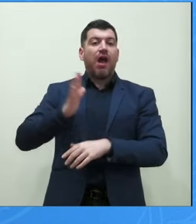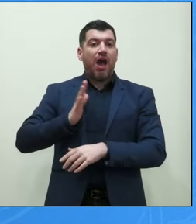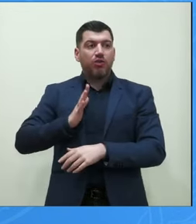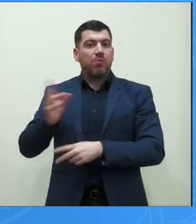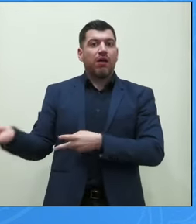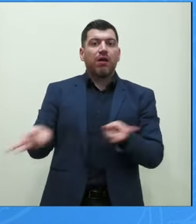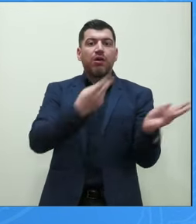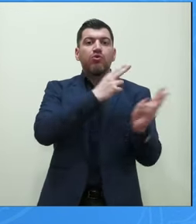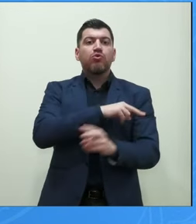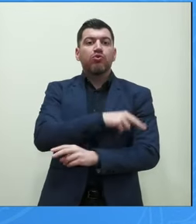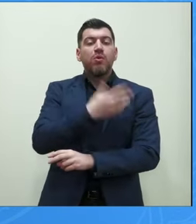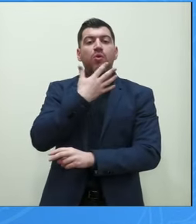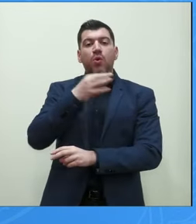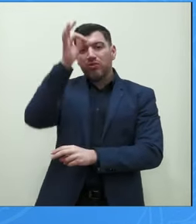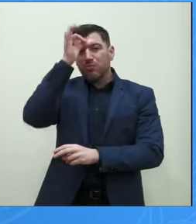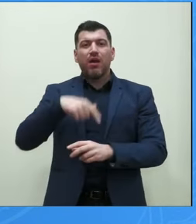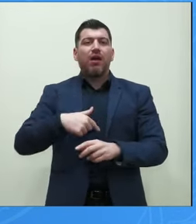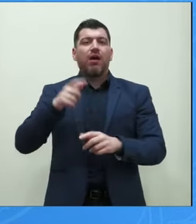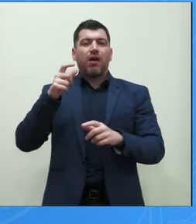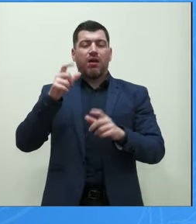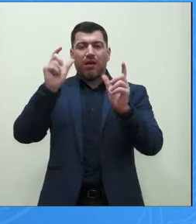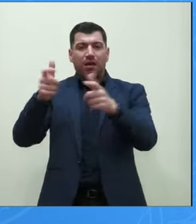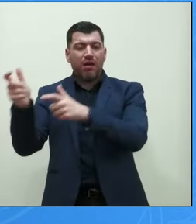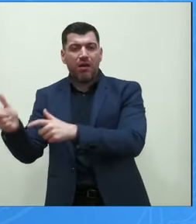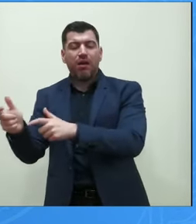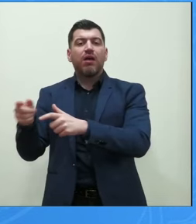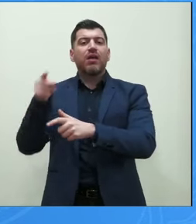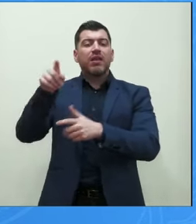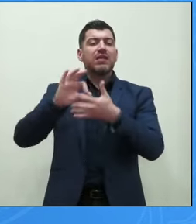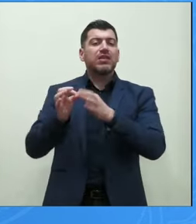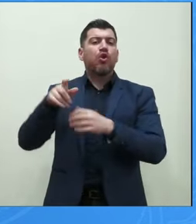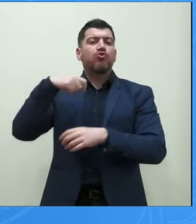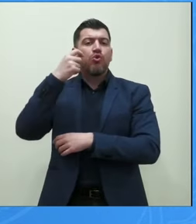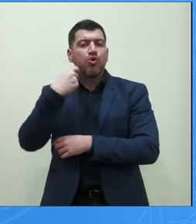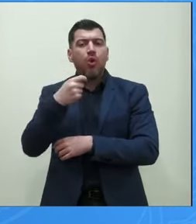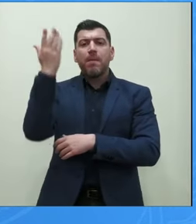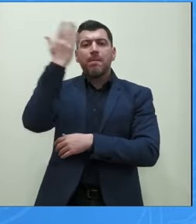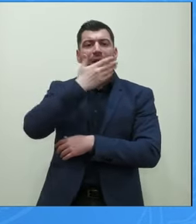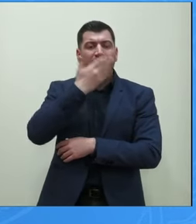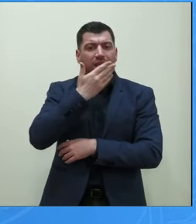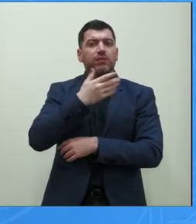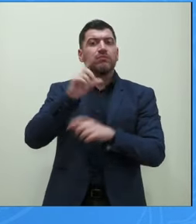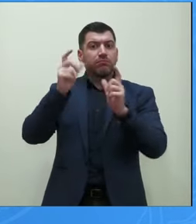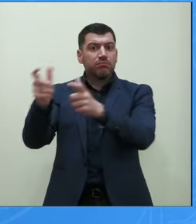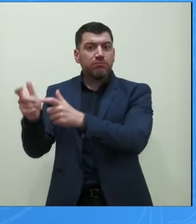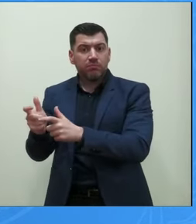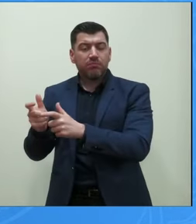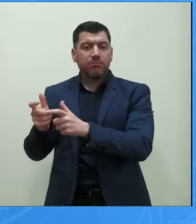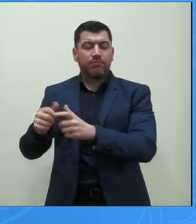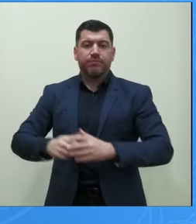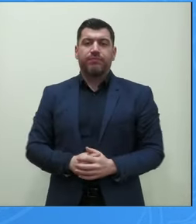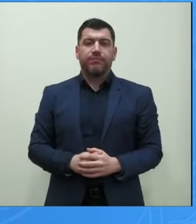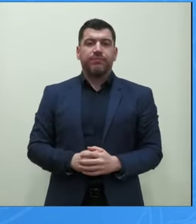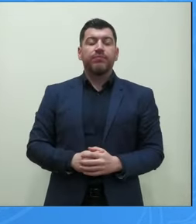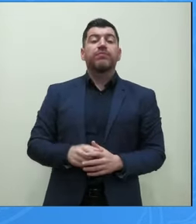απαντήθηκε και από τους εκπαιδευτικούς και από την ένωση γονέων και από τους μαθητές είναι στην ευθύνη